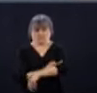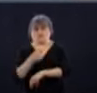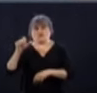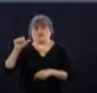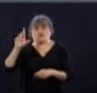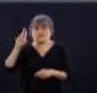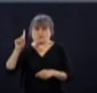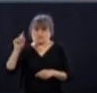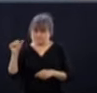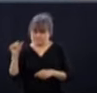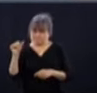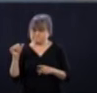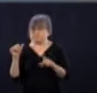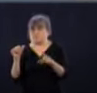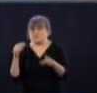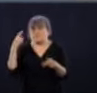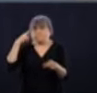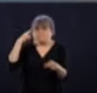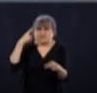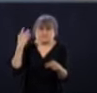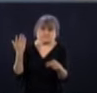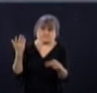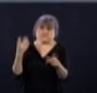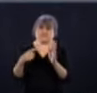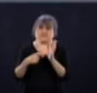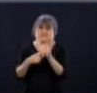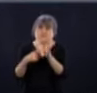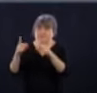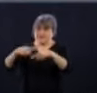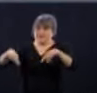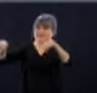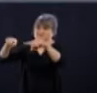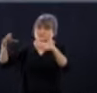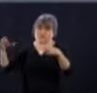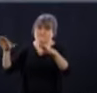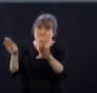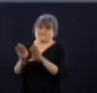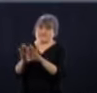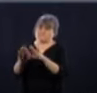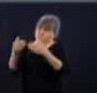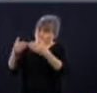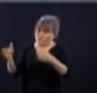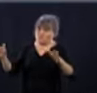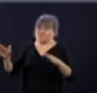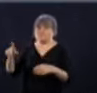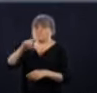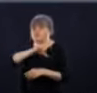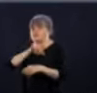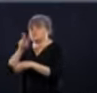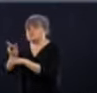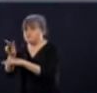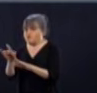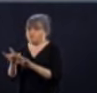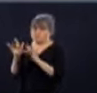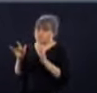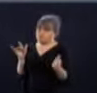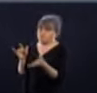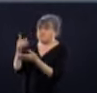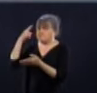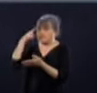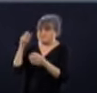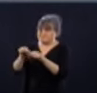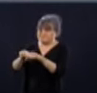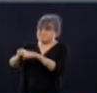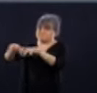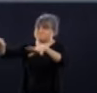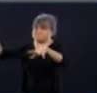d'une augmentation du nombre de cas dans les régions qu'on va déconfiner avec la levée des barrages routiers? Est-ce que vous avez des projections qui existent ou